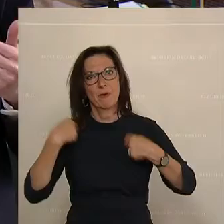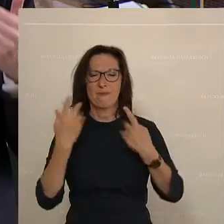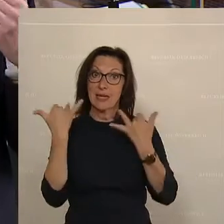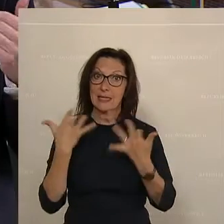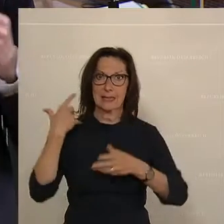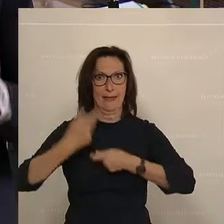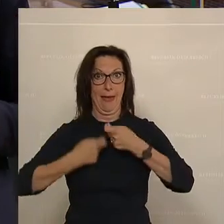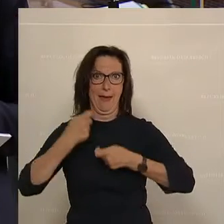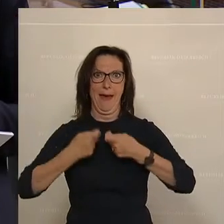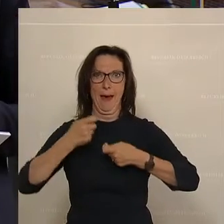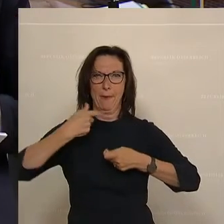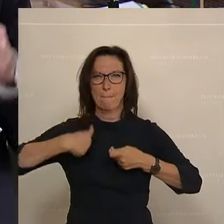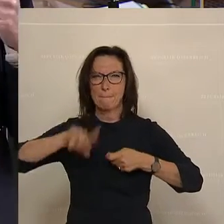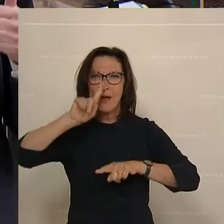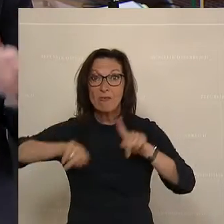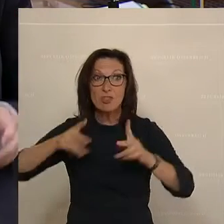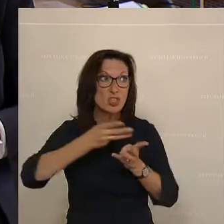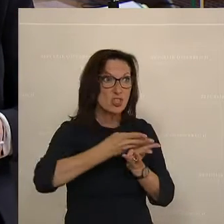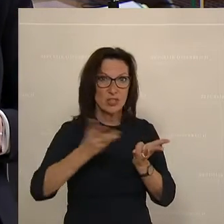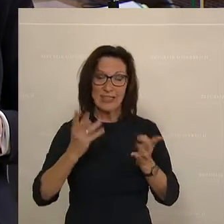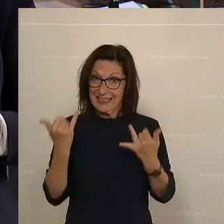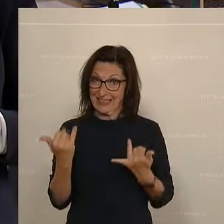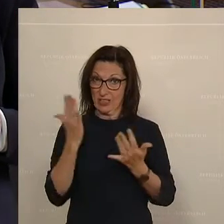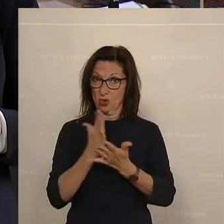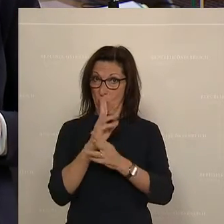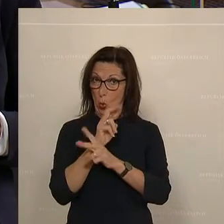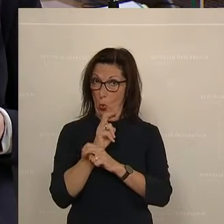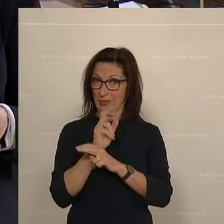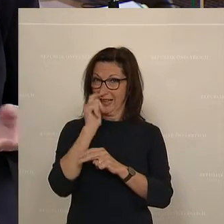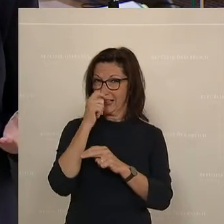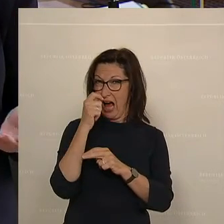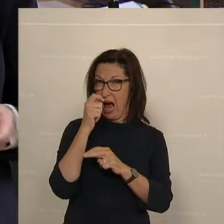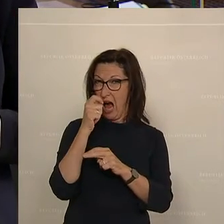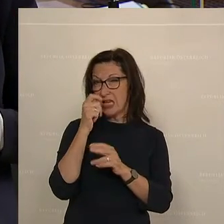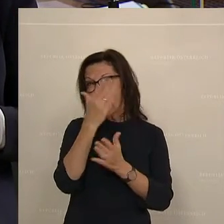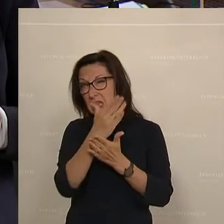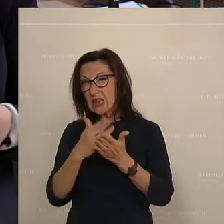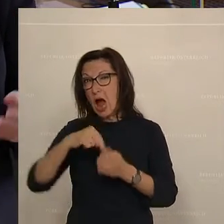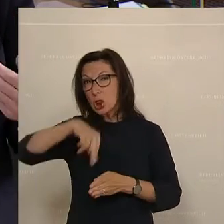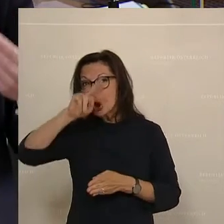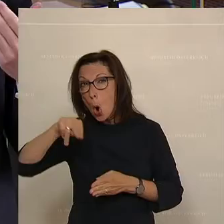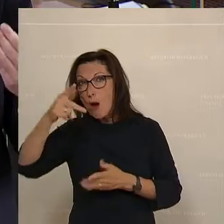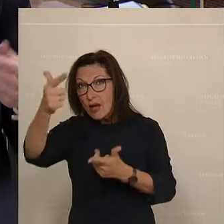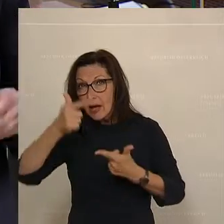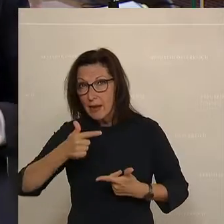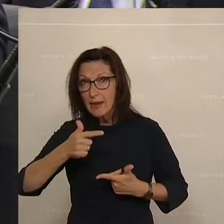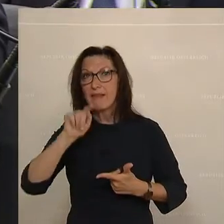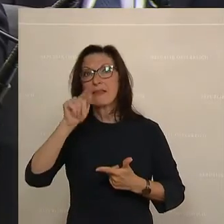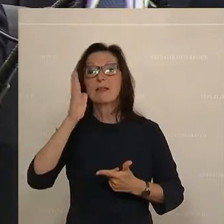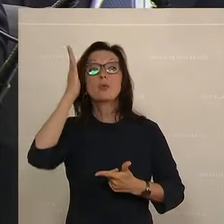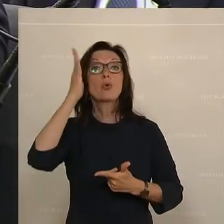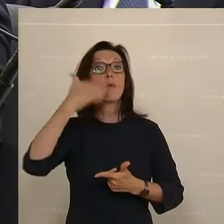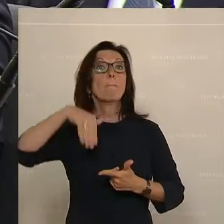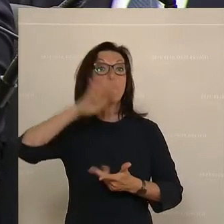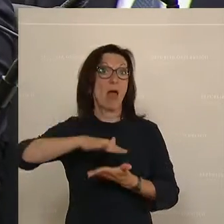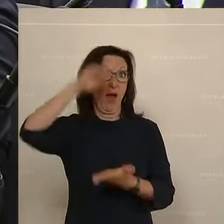mehr Vielfalt zu schaffen. Schon jetzt bezieht Österreich einen Teil seiner Gaslieferungen aus Norwegen. Diesen Beitrag werden wir deutlich erhöhen müssen.